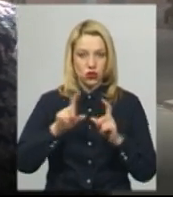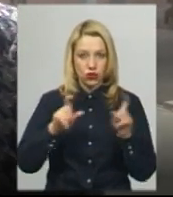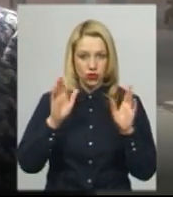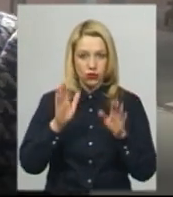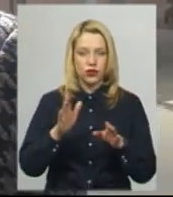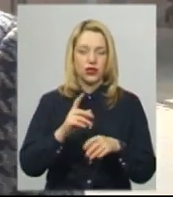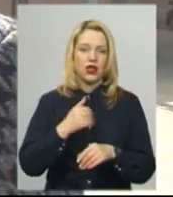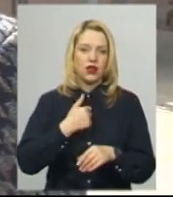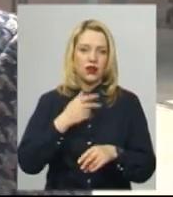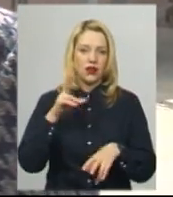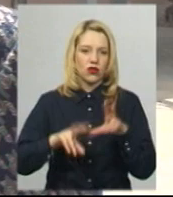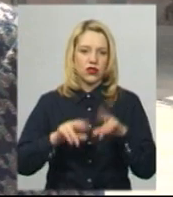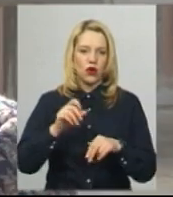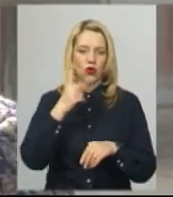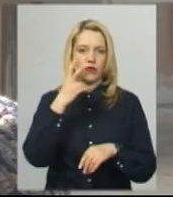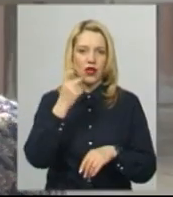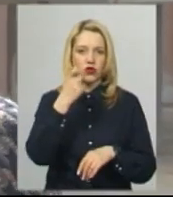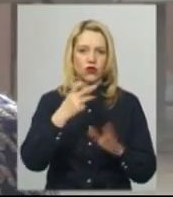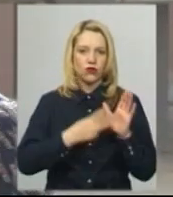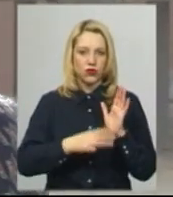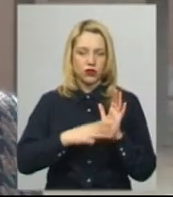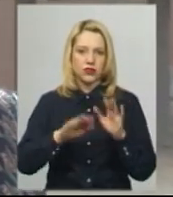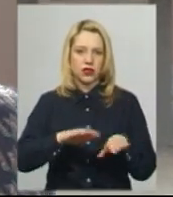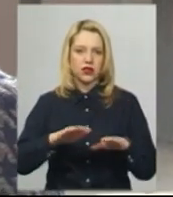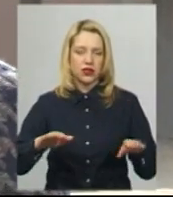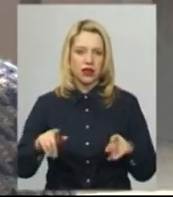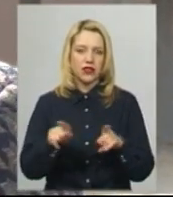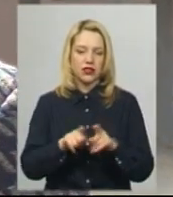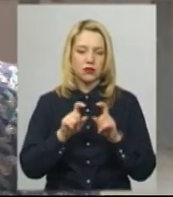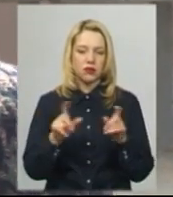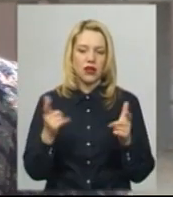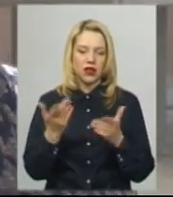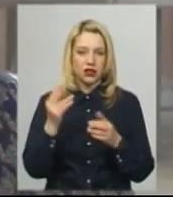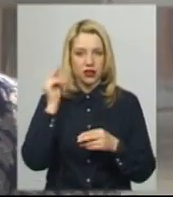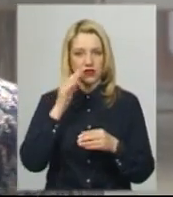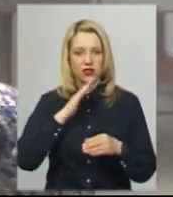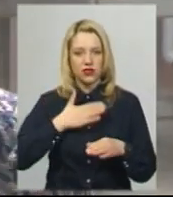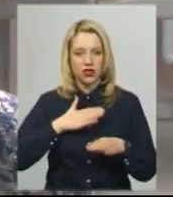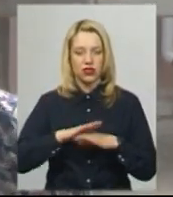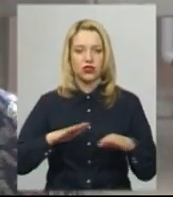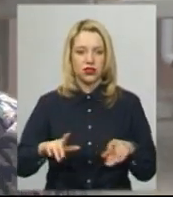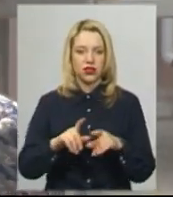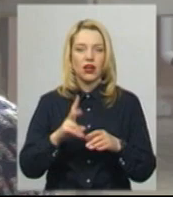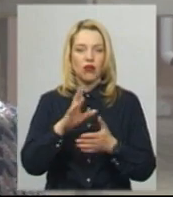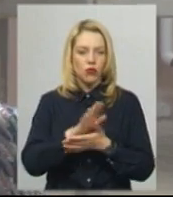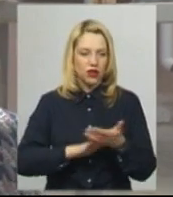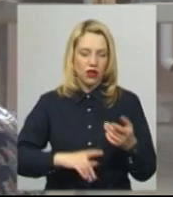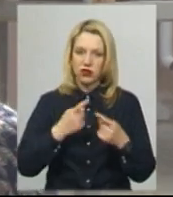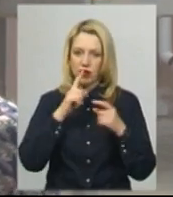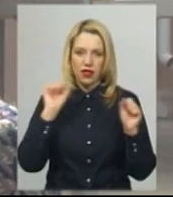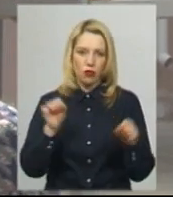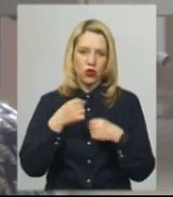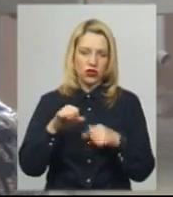потужність буде школи 180 дітей. В таких приміщеннях, в яких навчалися наші діти, просто в подальшому вже неможливо